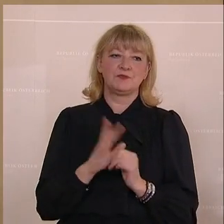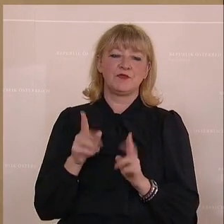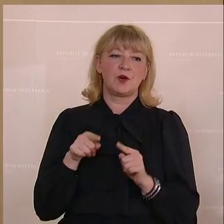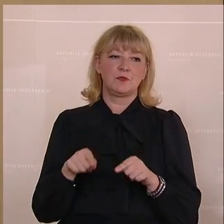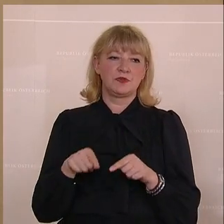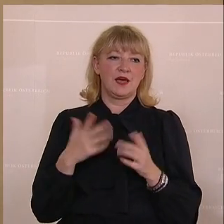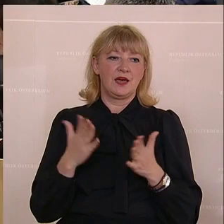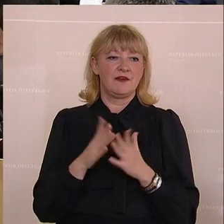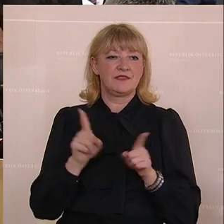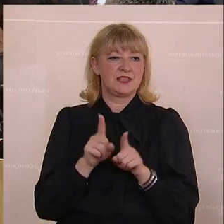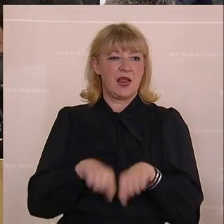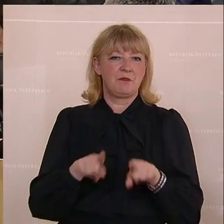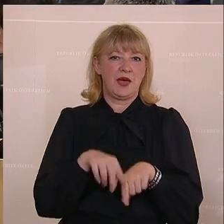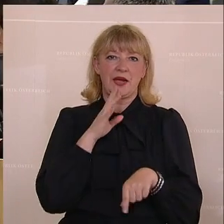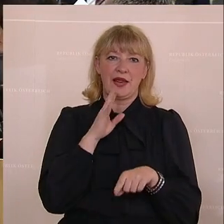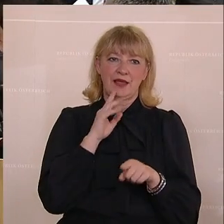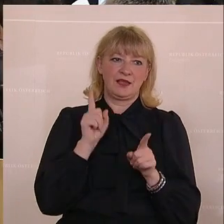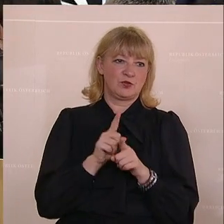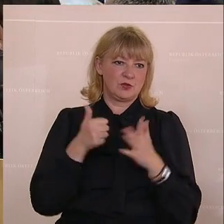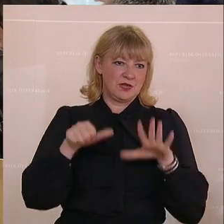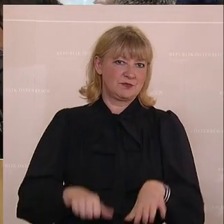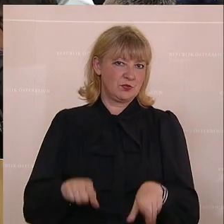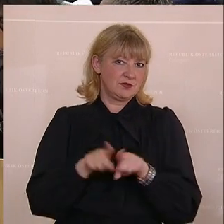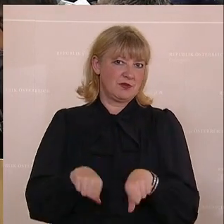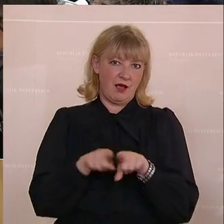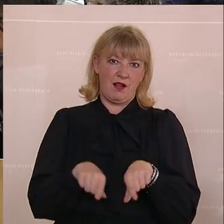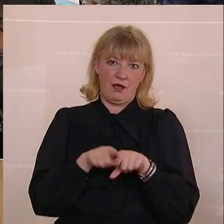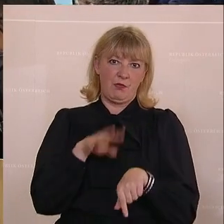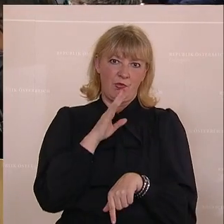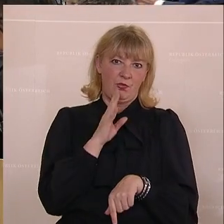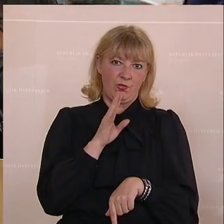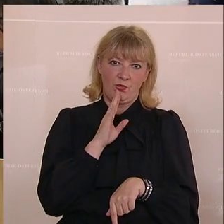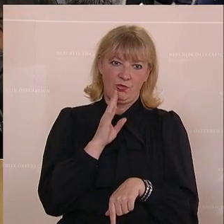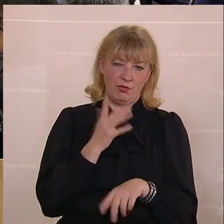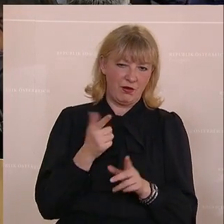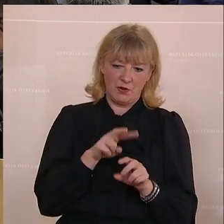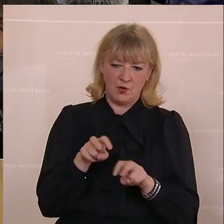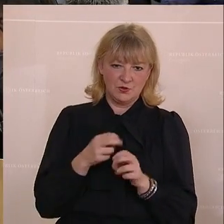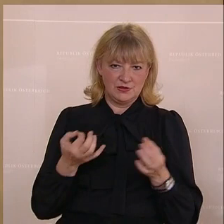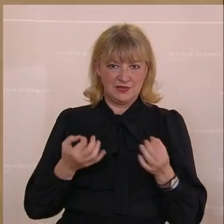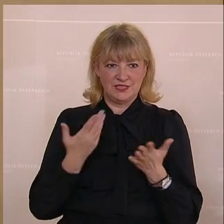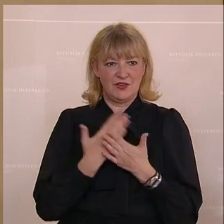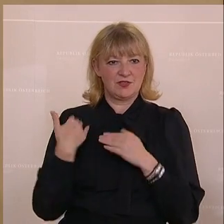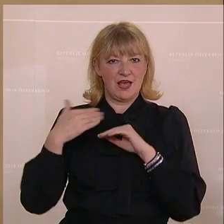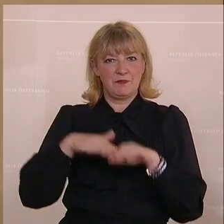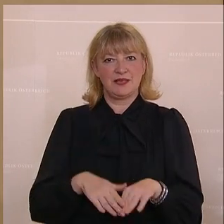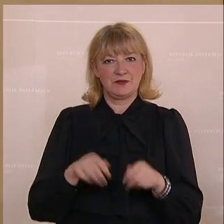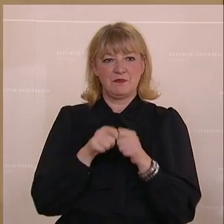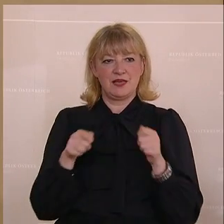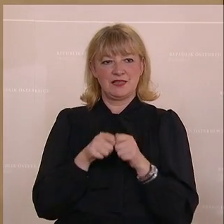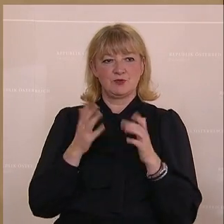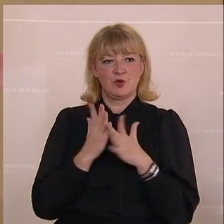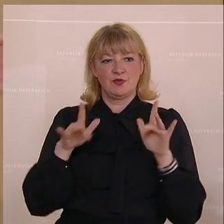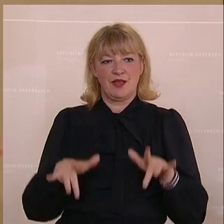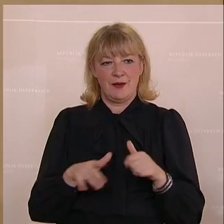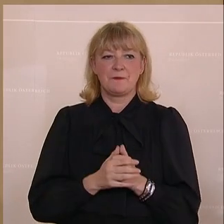werden dieselben Reden noch gehalten, die schon seit sechs Monaten geholen werden, überhaupt nicht berücksichtigen, was schon an Entlastungsmaßnahmen gemacht